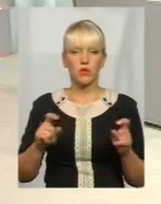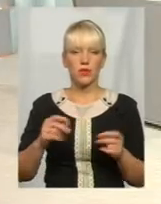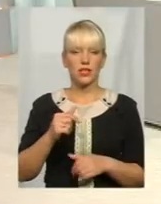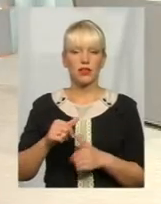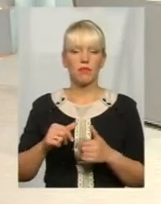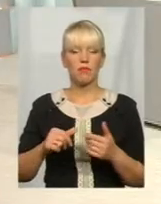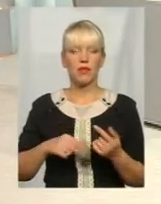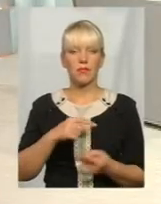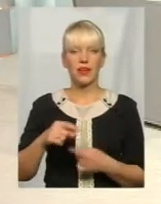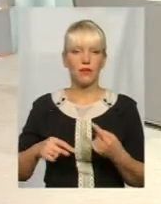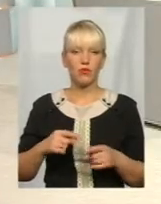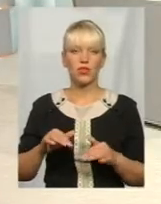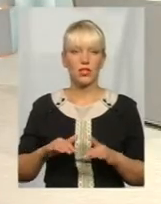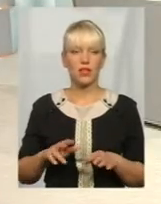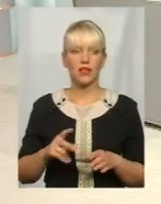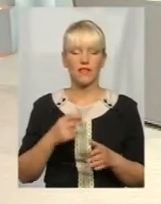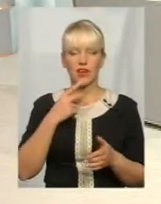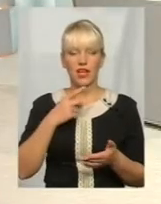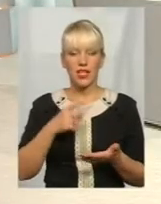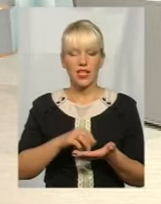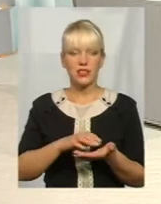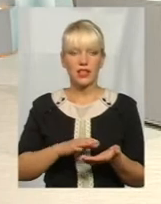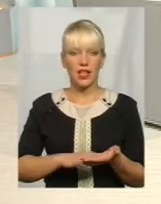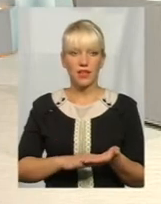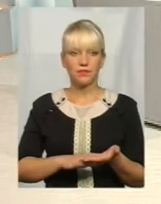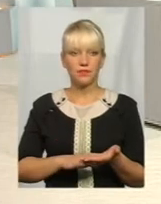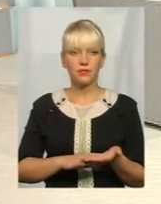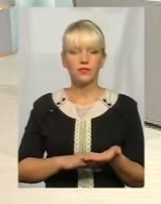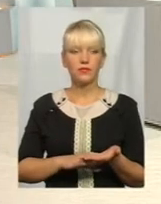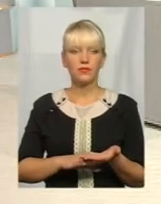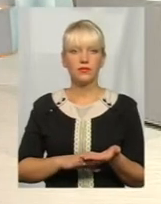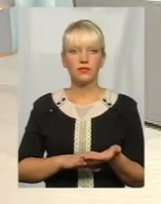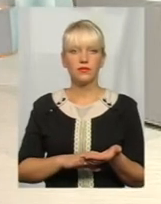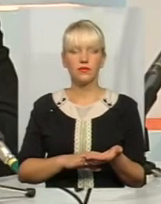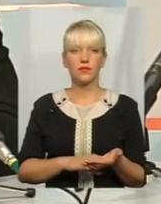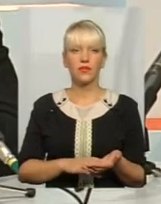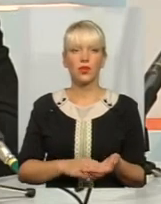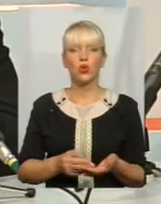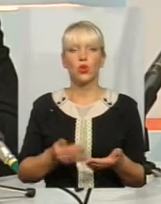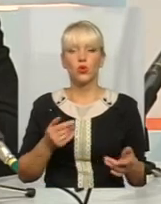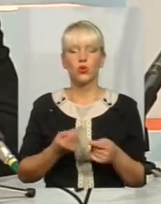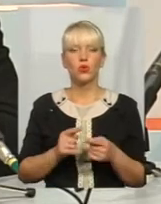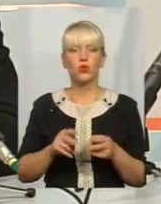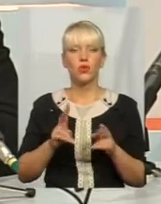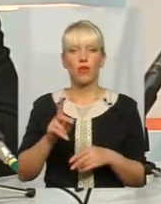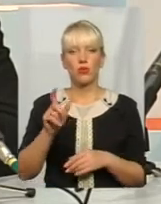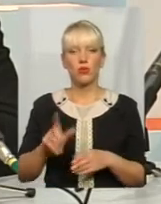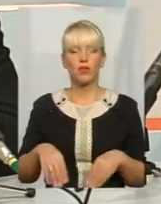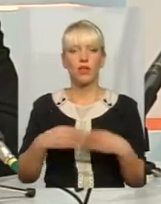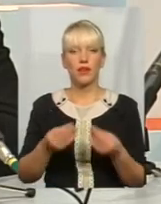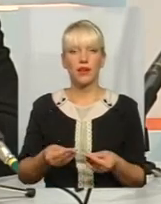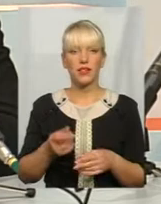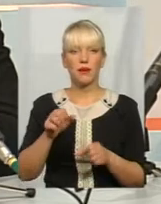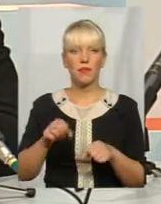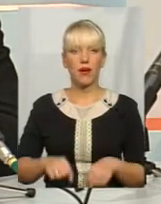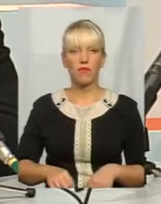і вказала в КВЕДі, будемо так казати. Тому до того, як особі надається, скажімо так,